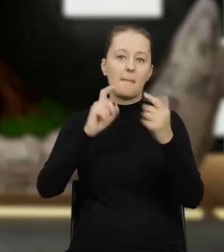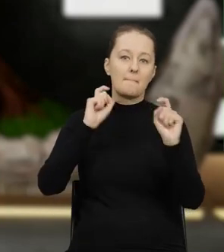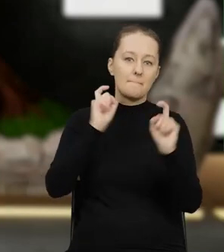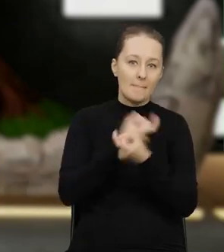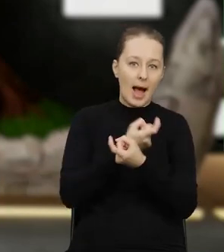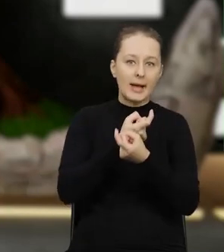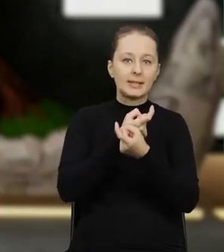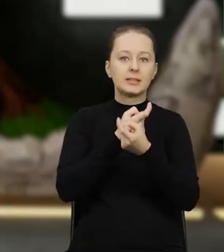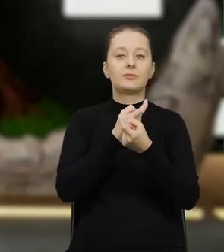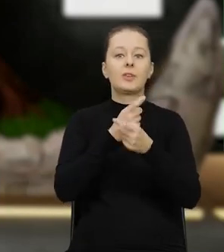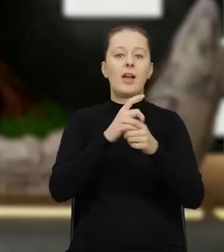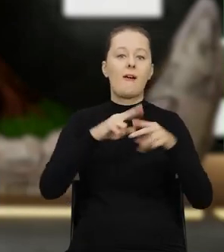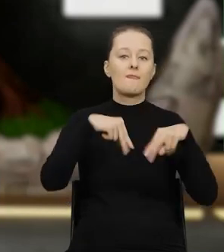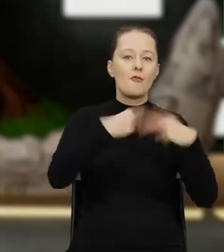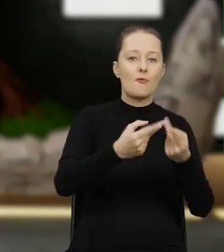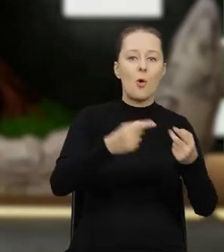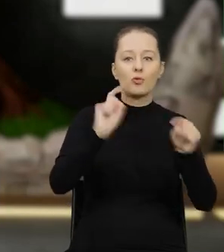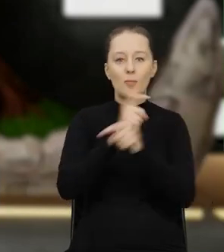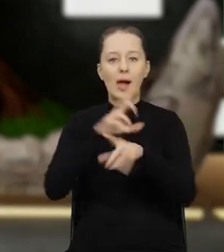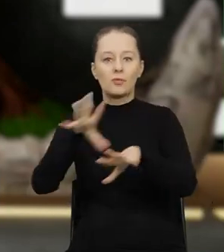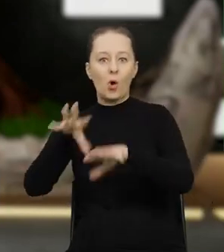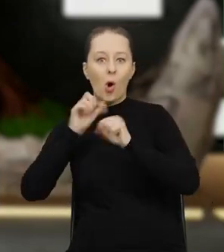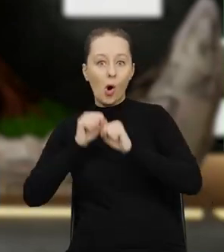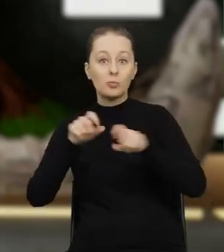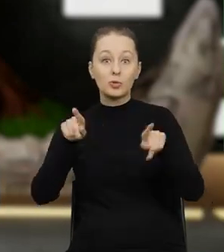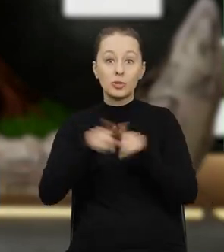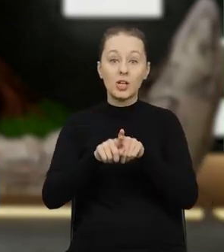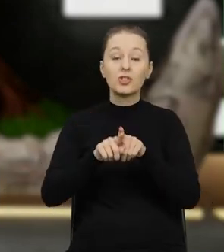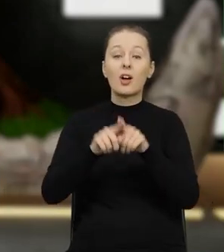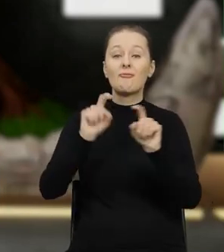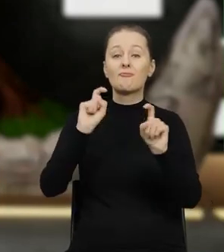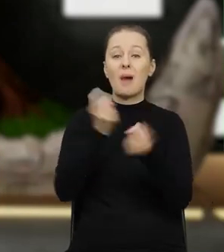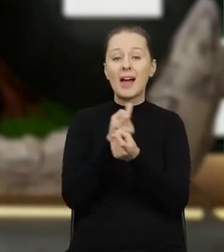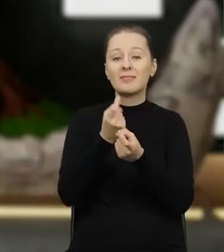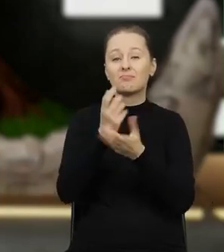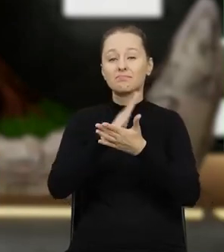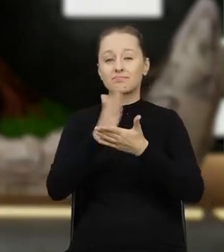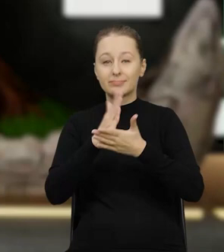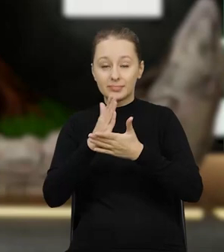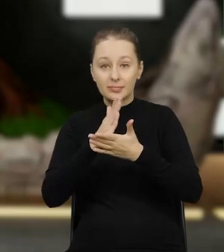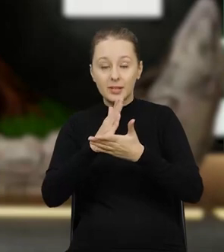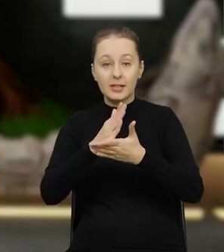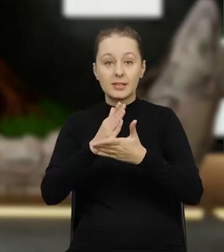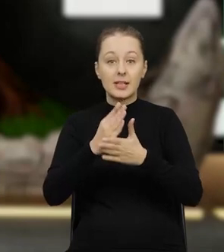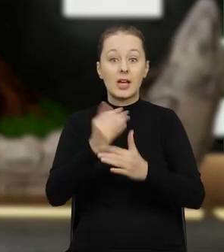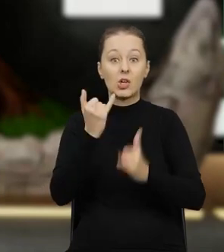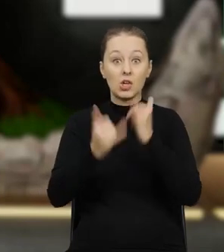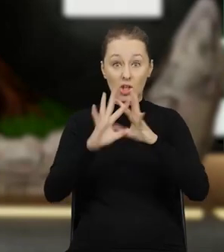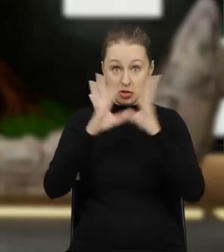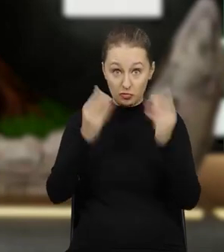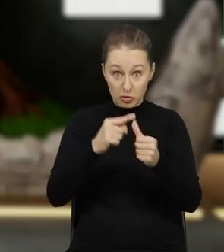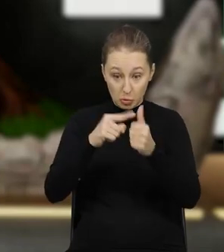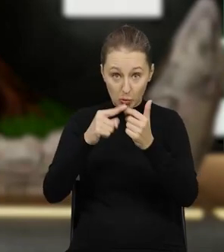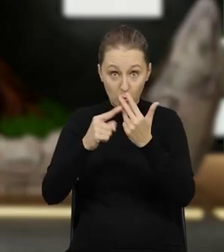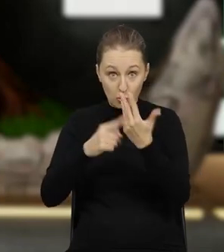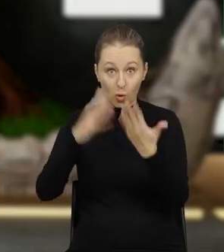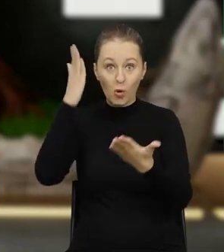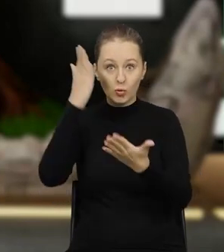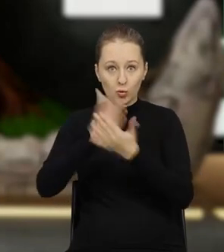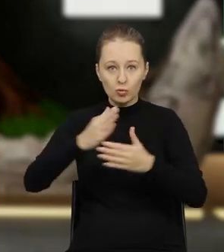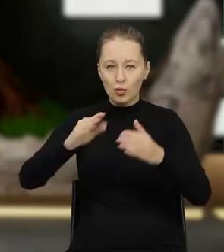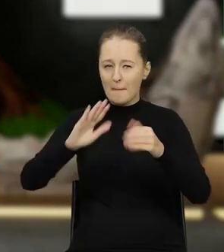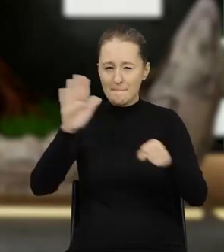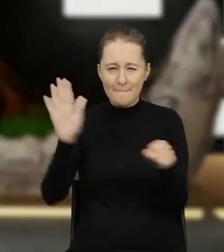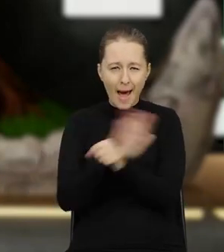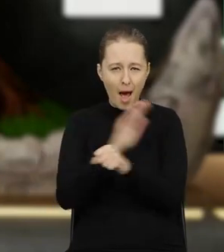w państwie wywozu, w państwie przeznaczenia i w państwie tranzytu, jeżeli taki będzie akurat. Dopiero wtedy, kiedy wszystkie te organy